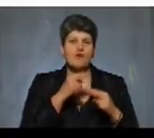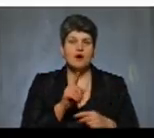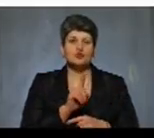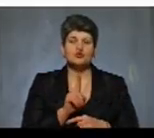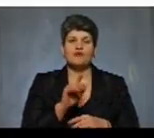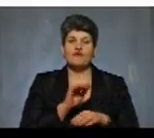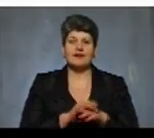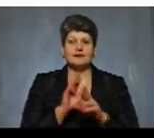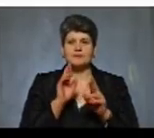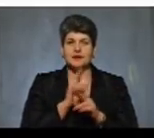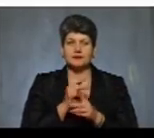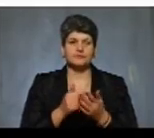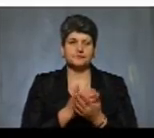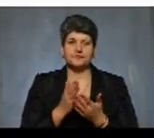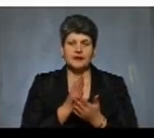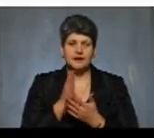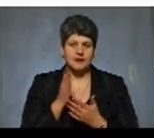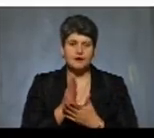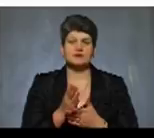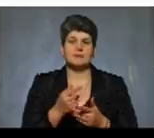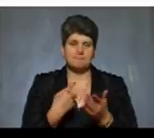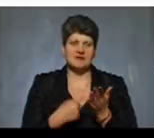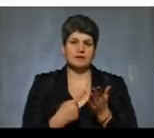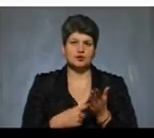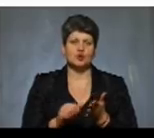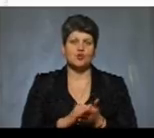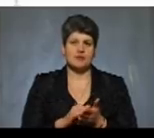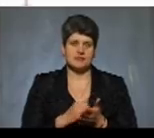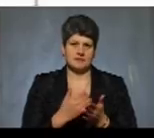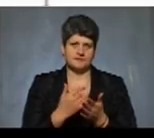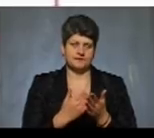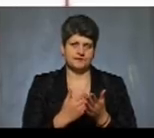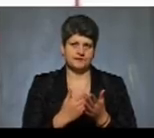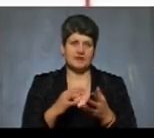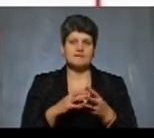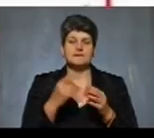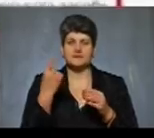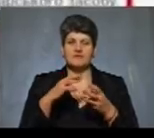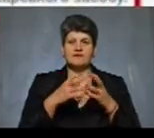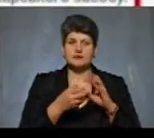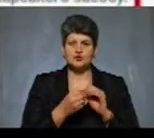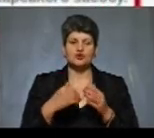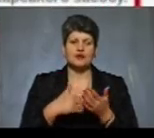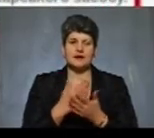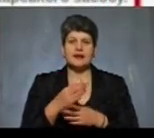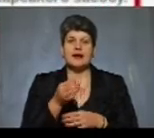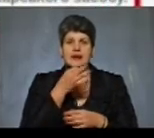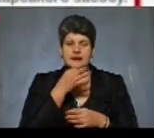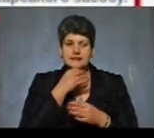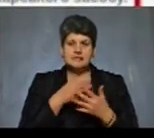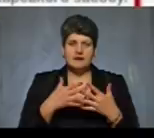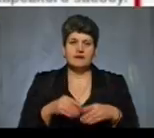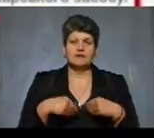факт неналежної якості підтверджується наступними документами. Висновок щодо якості лікарських засобів, виданий